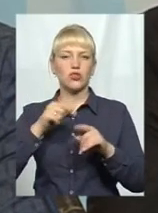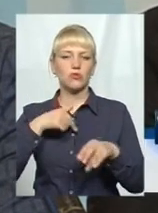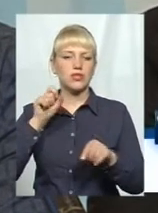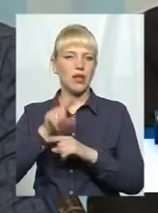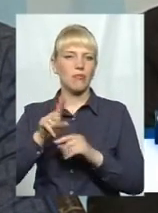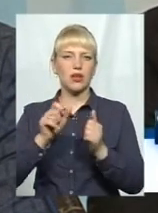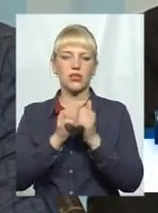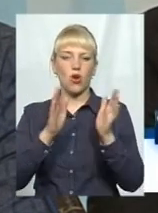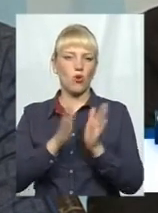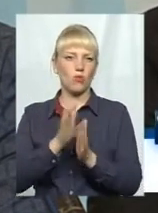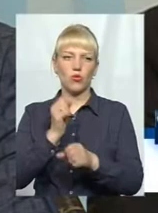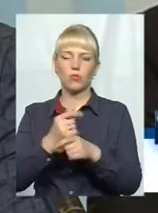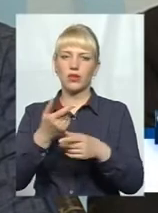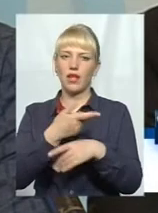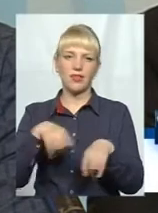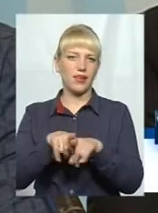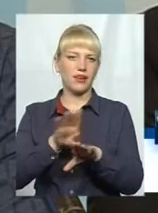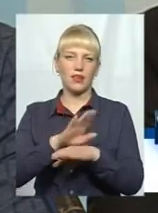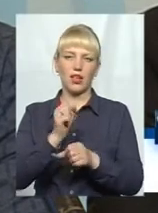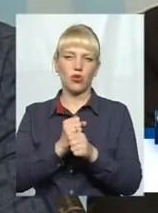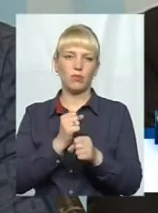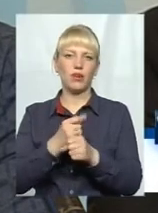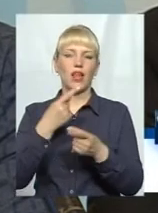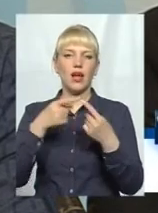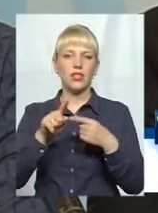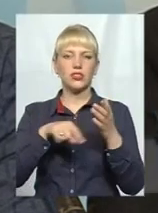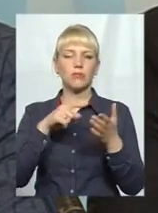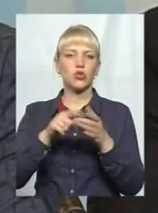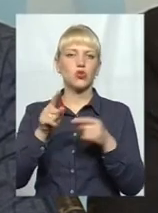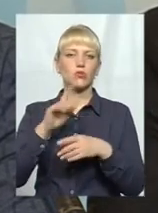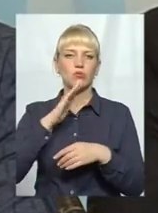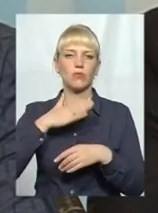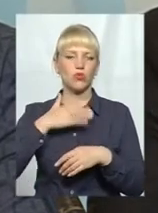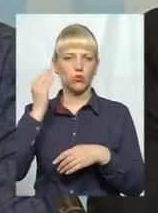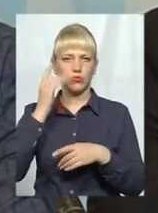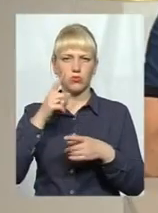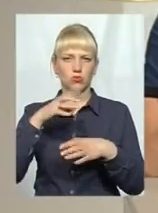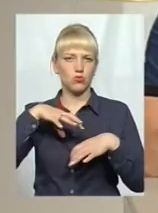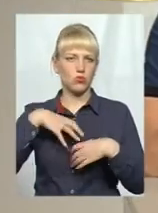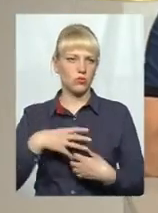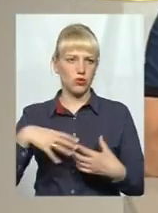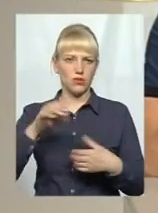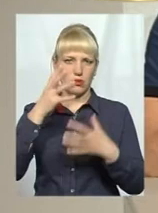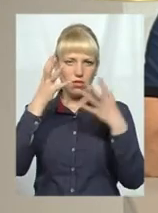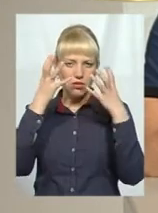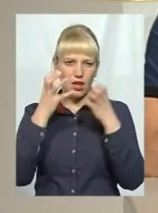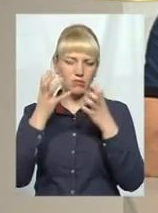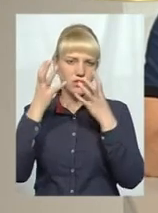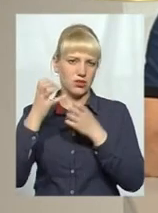комплекс робіт, ні, ми такого не робили. Інше питання, чому, на мою думку, чомусь вони такі сумні всі, потемні?